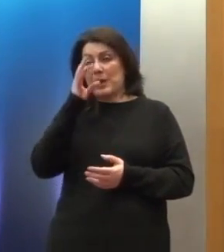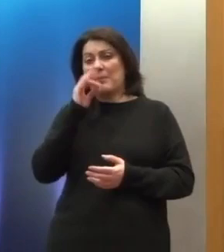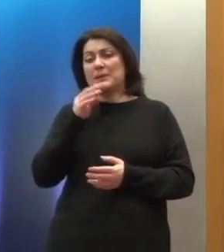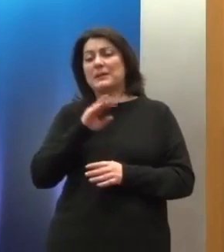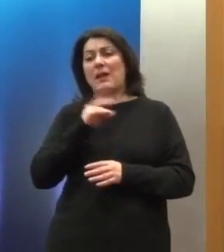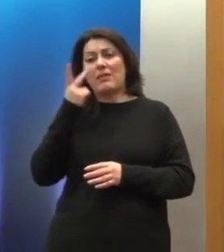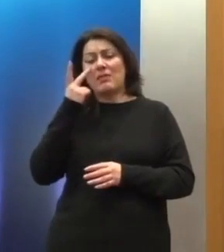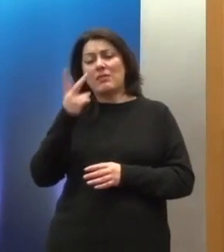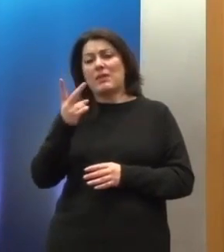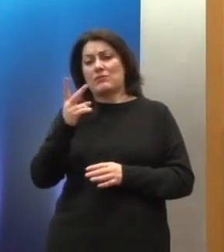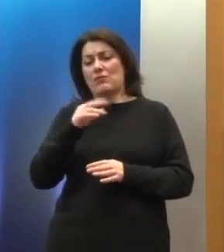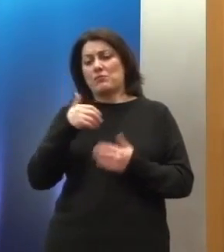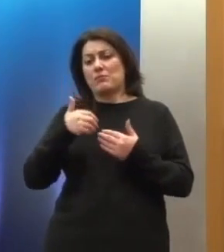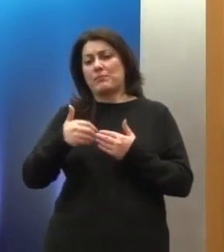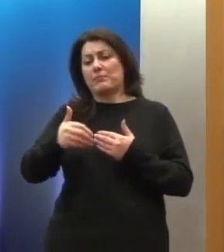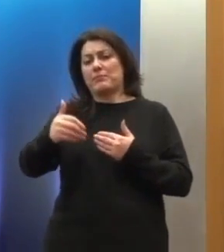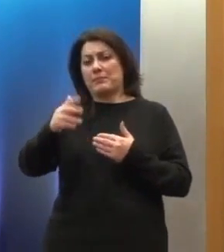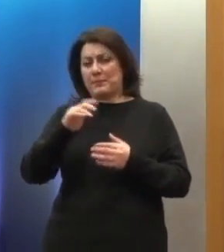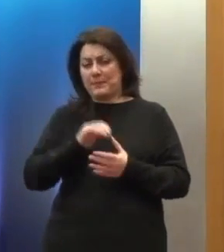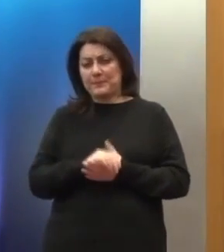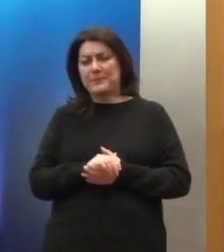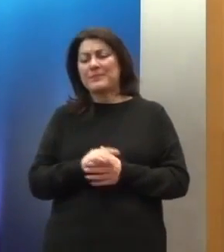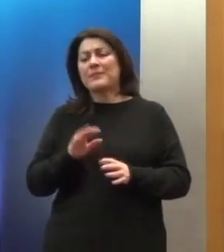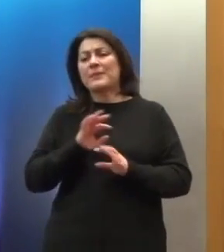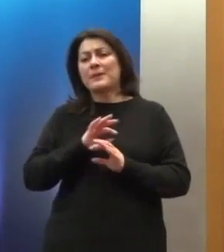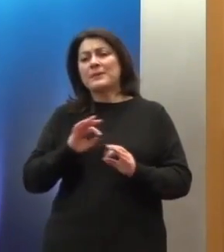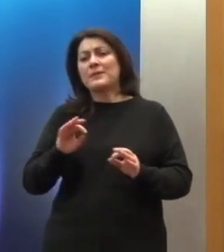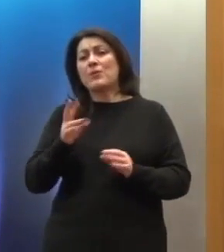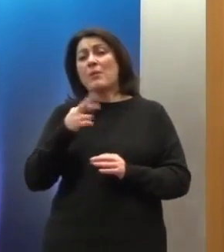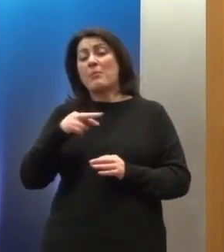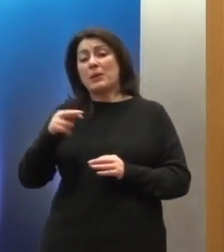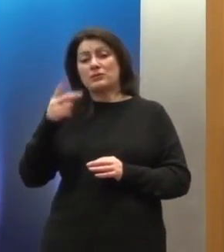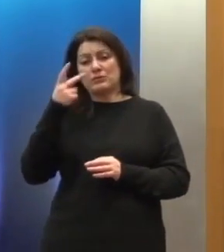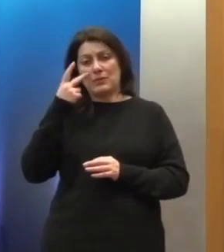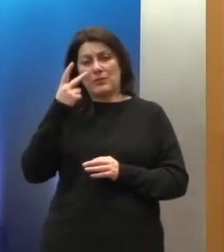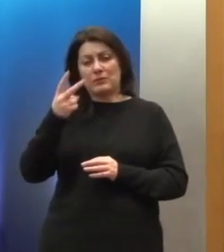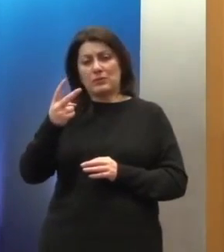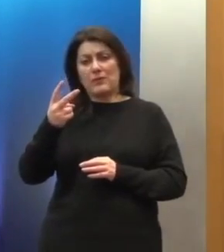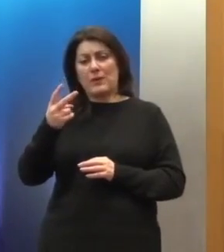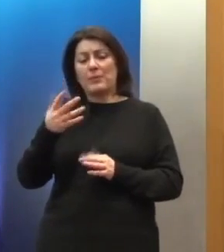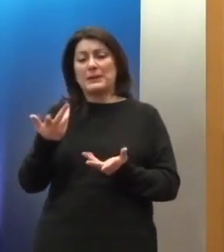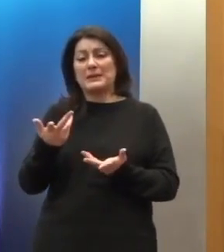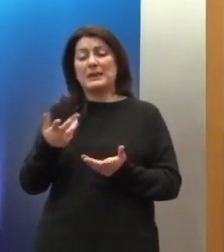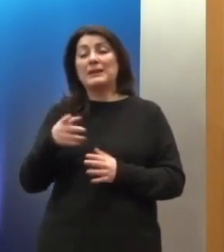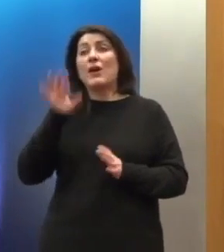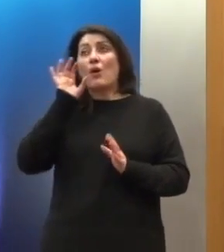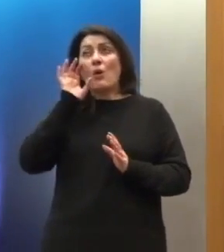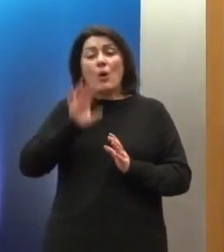εμφανές και θα συμβαίνει όλο και περισσότερο να υποβάλλονται τα κράτη